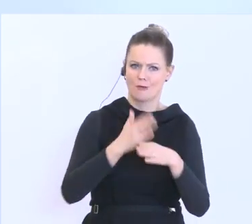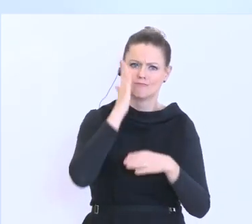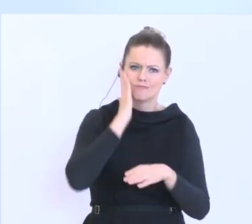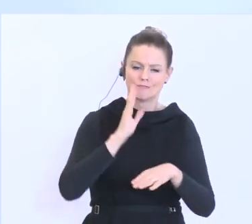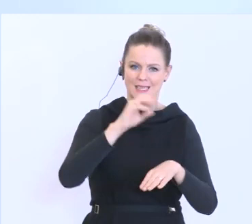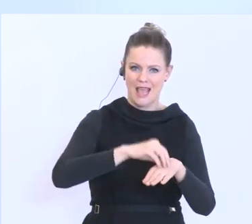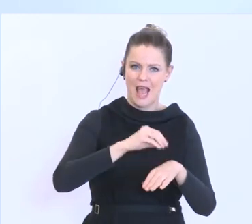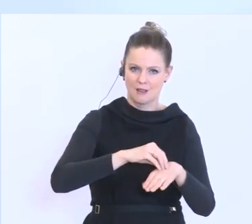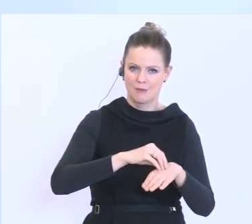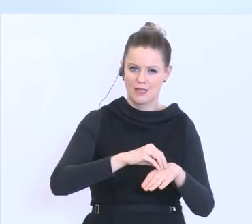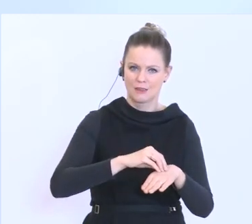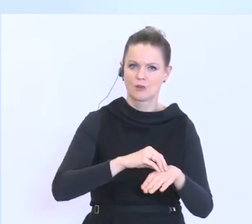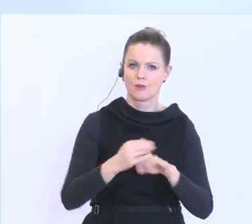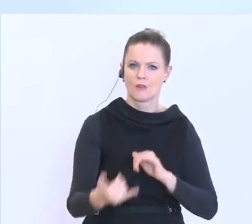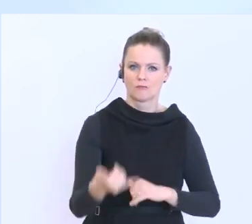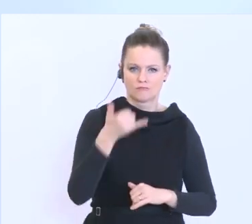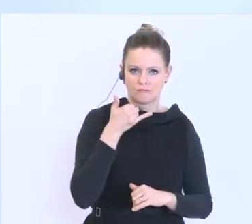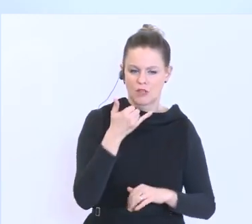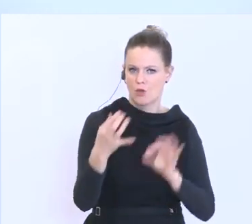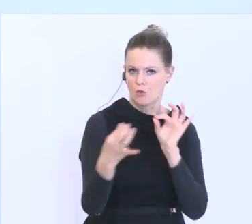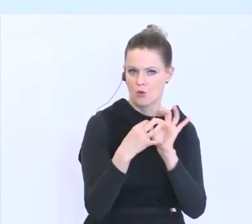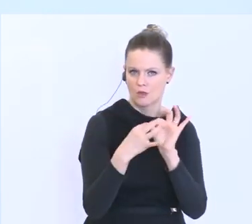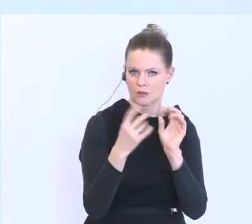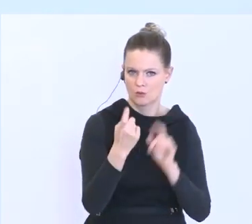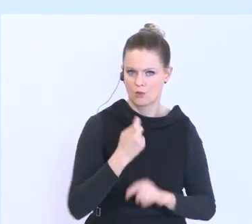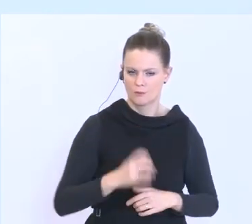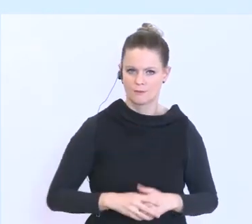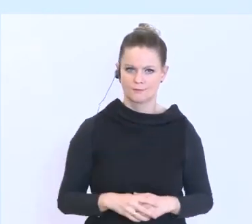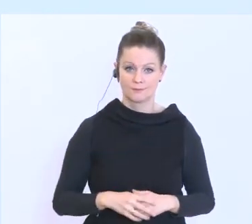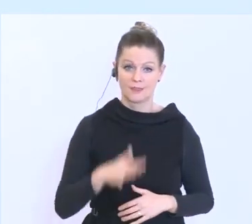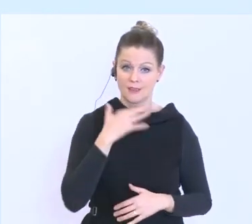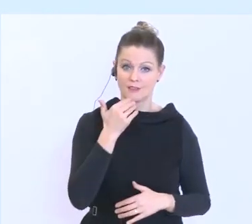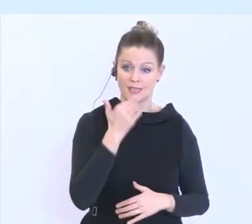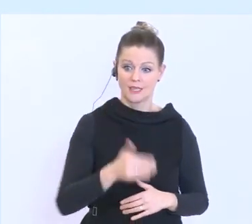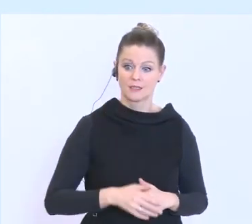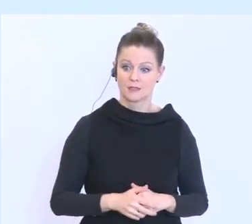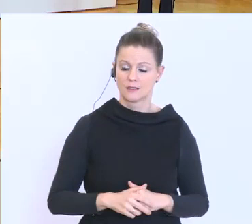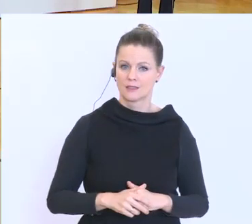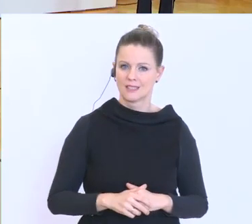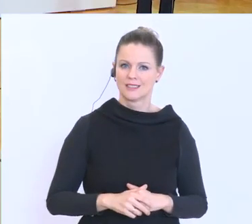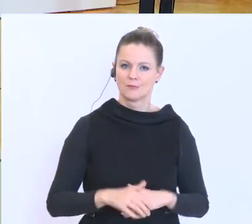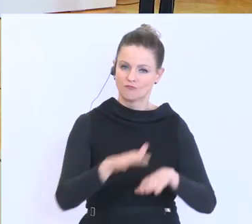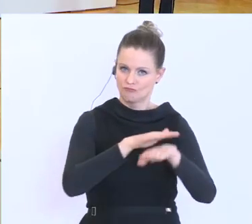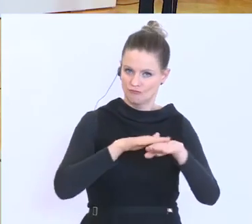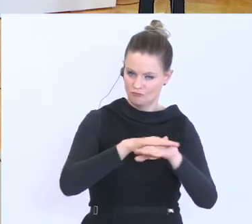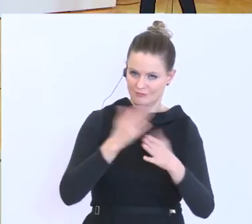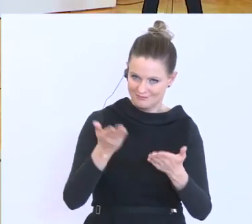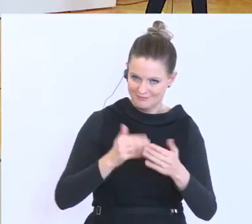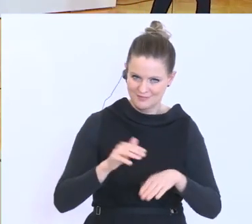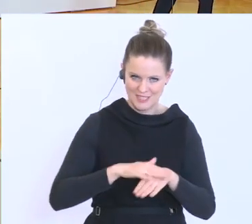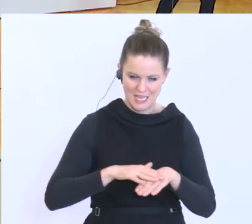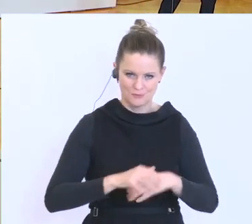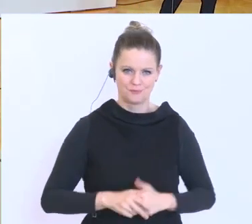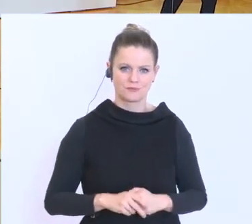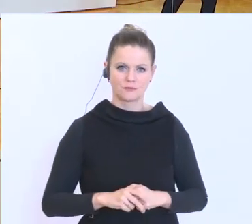registrieren und werden dann entsprechend auch kontaktiert. Vielen Dank. Dann, also Entschuldigung, ja, bitte verzeihung.